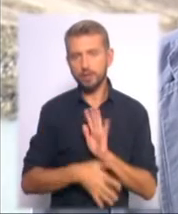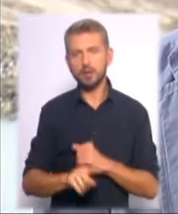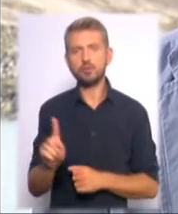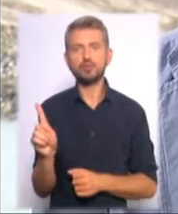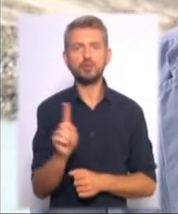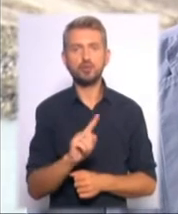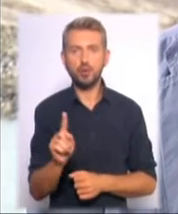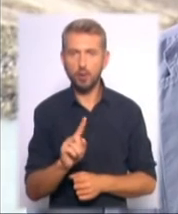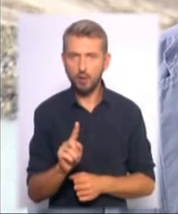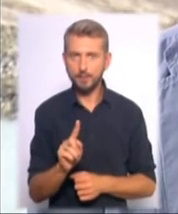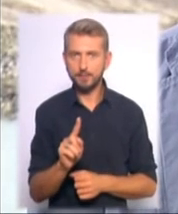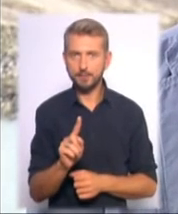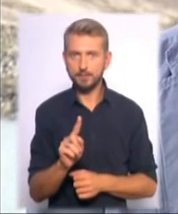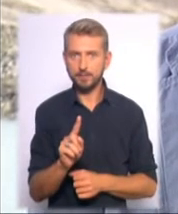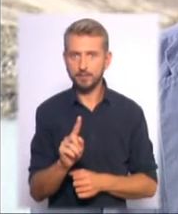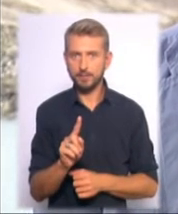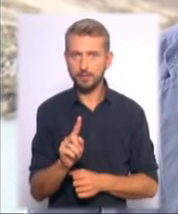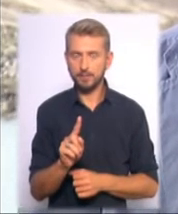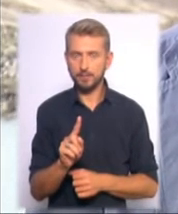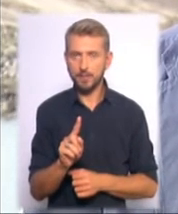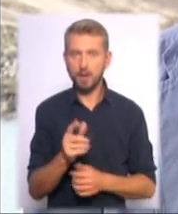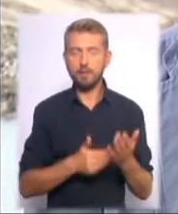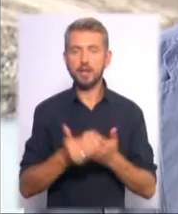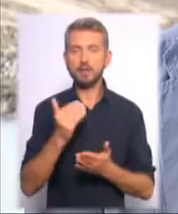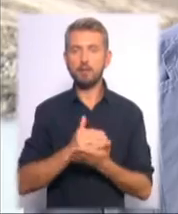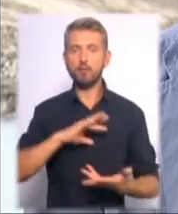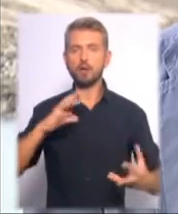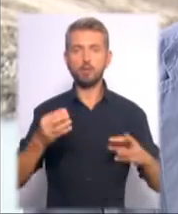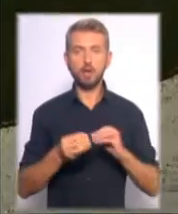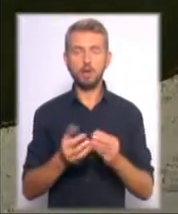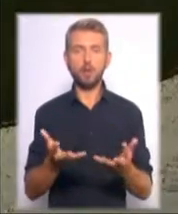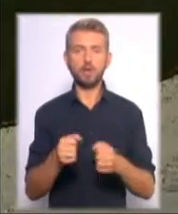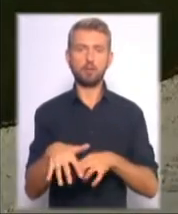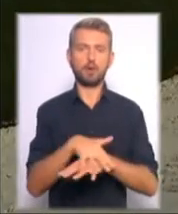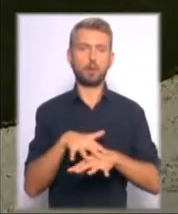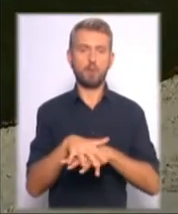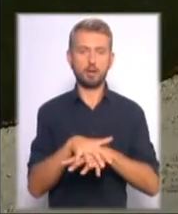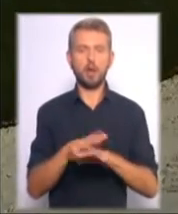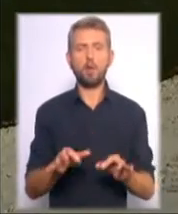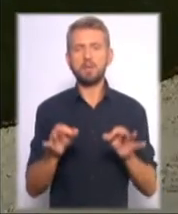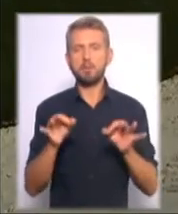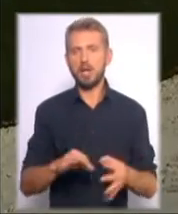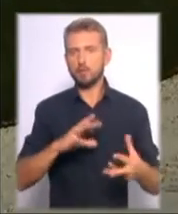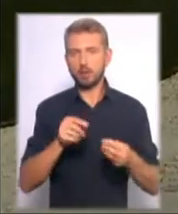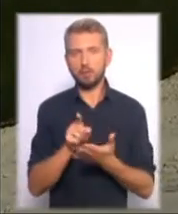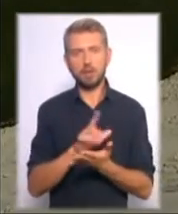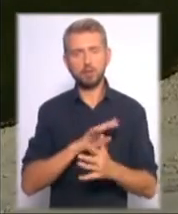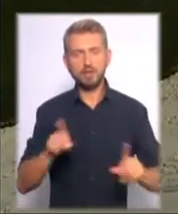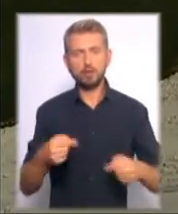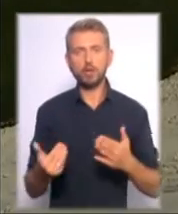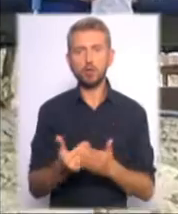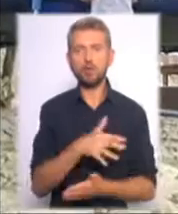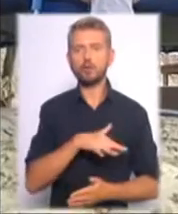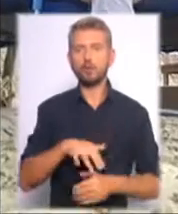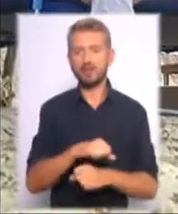в кінцевому результаті отримує громада. Оптимальним результатом має стати створення нової зони